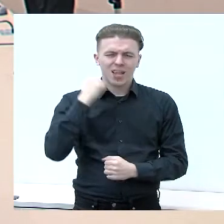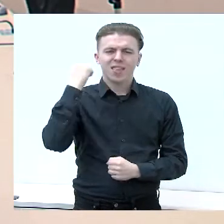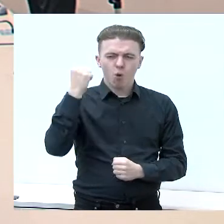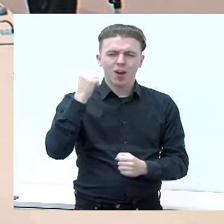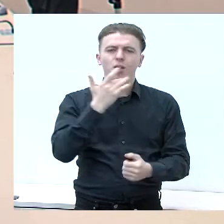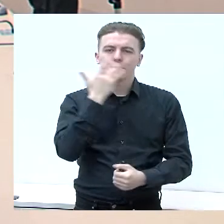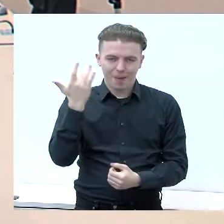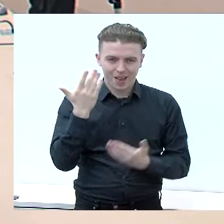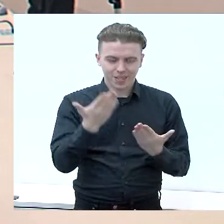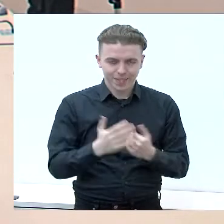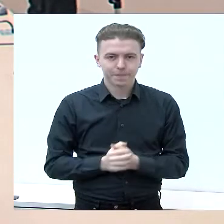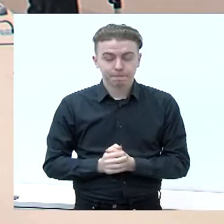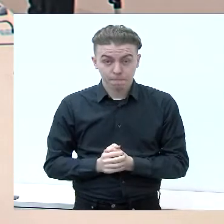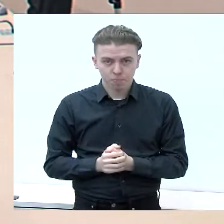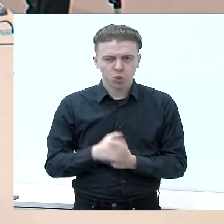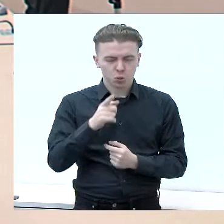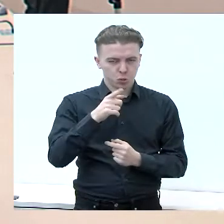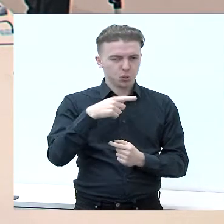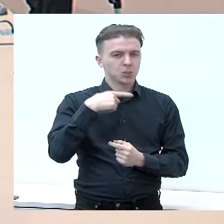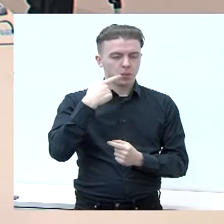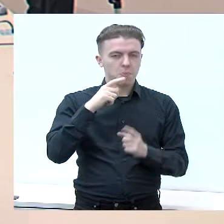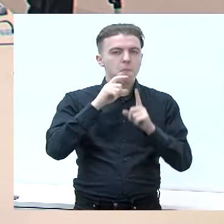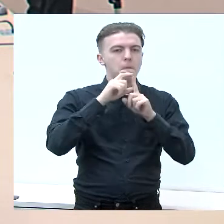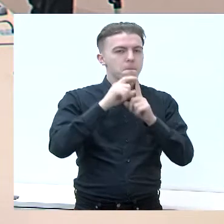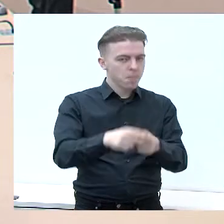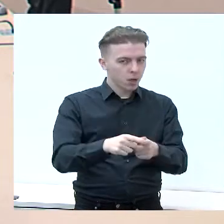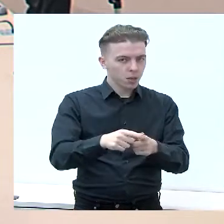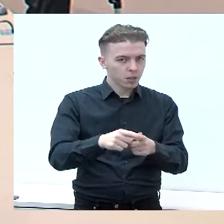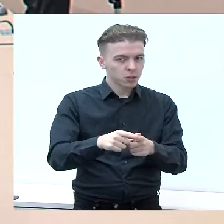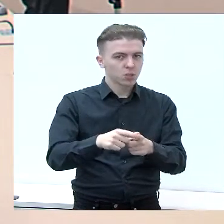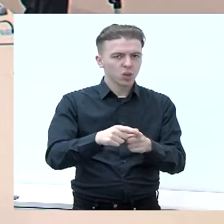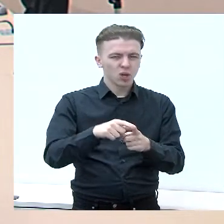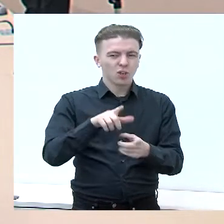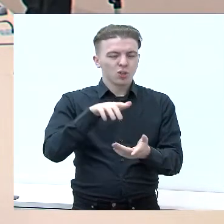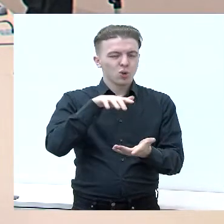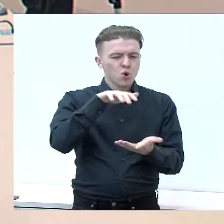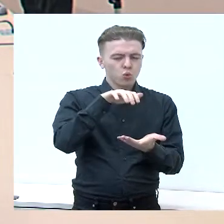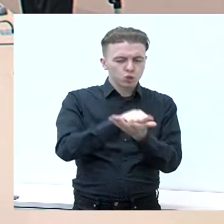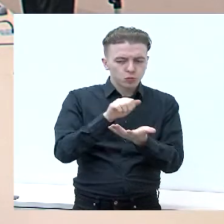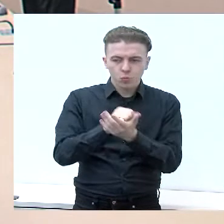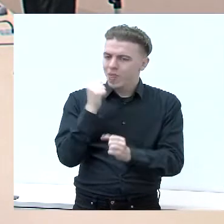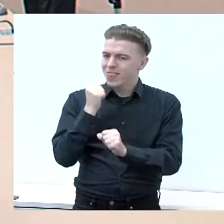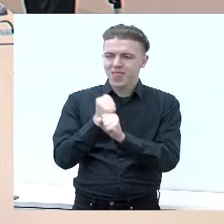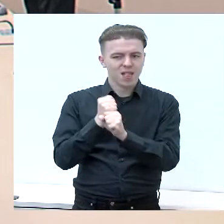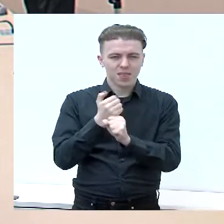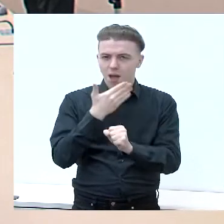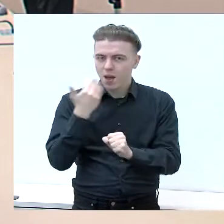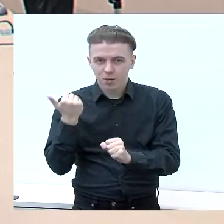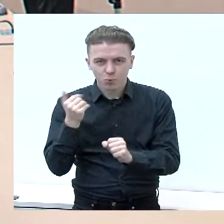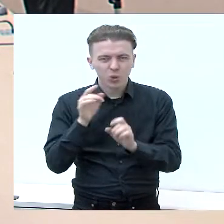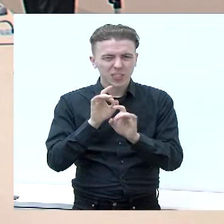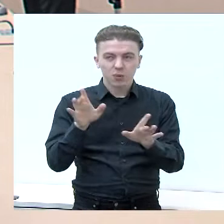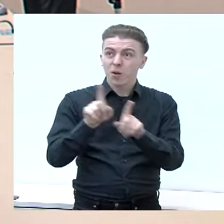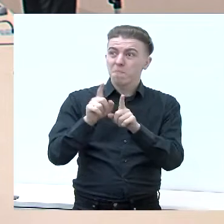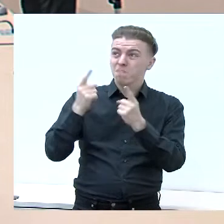partija, jūs žadate sumažinti užimtumą ir nedarbo skirtumas tarp didžiųjų